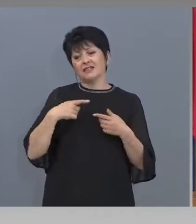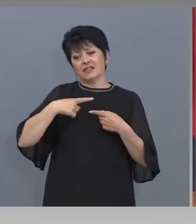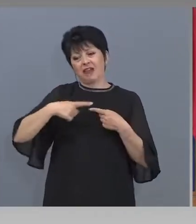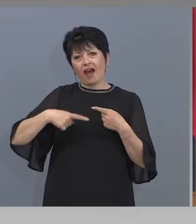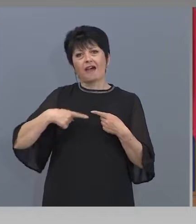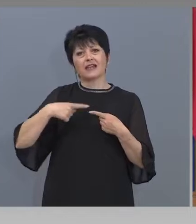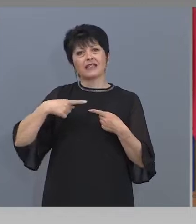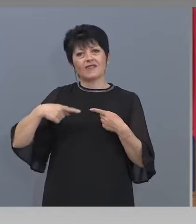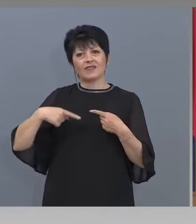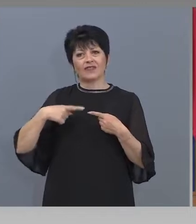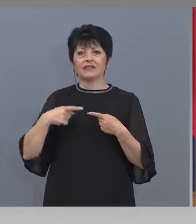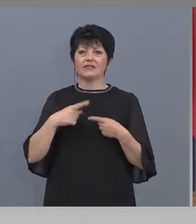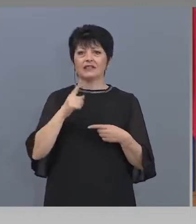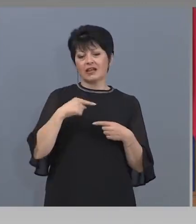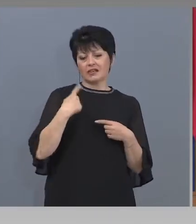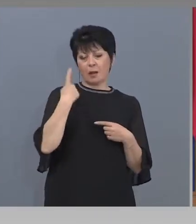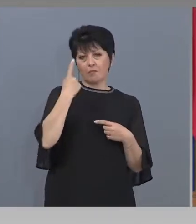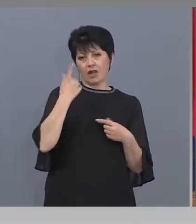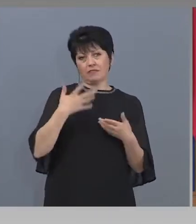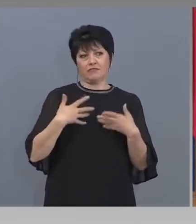изявят това желание.